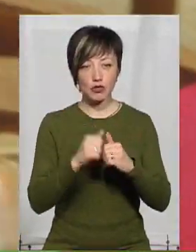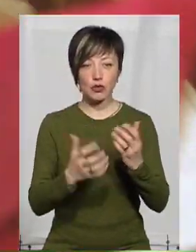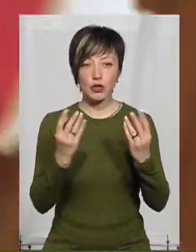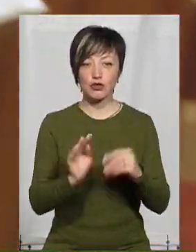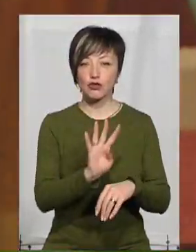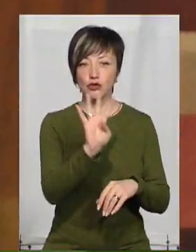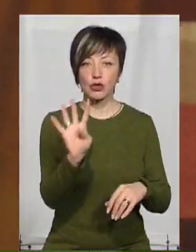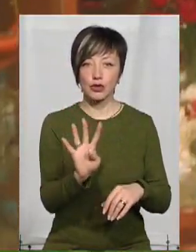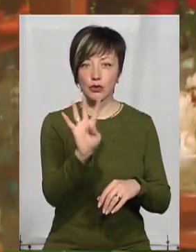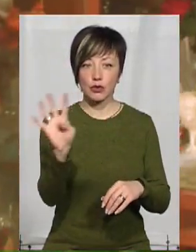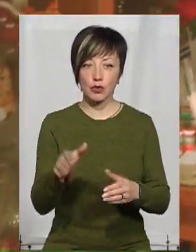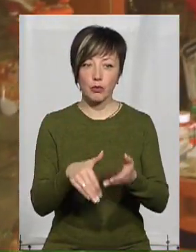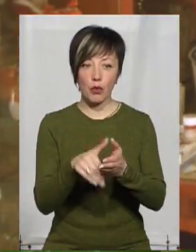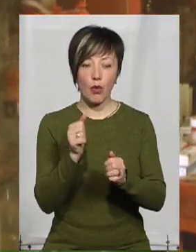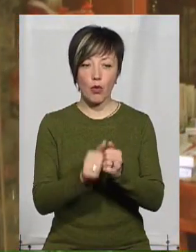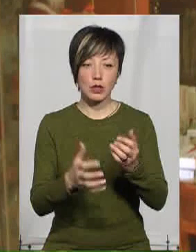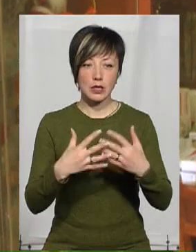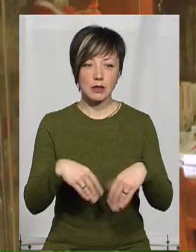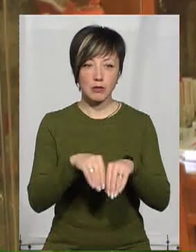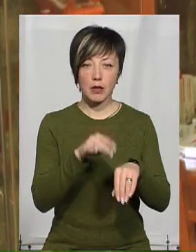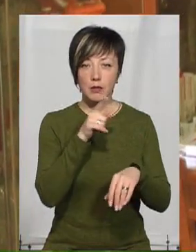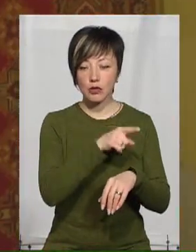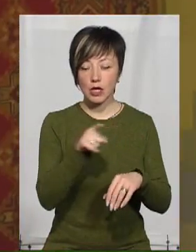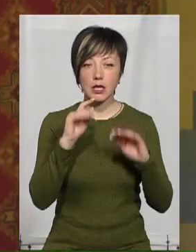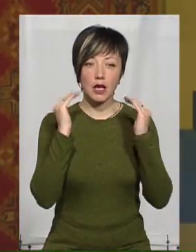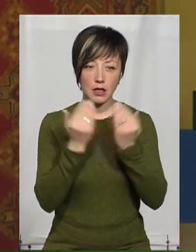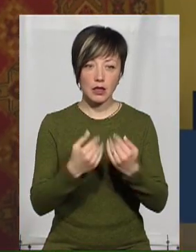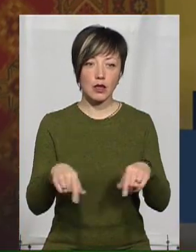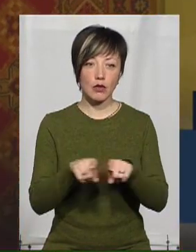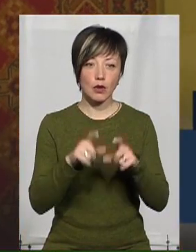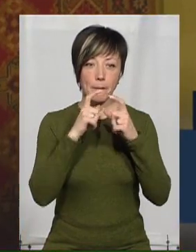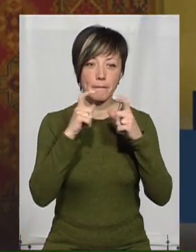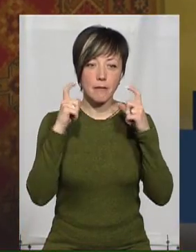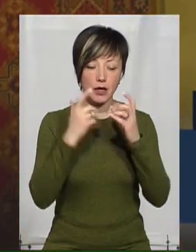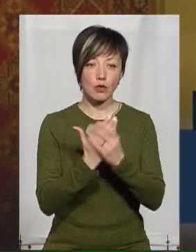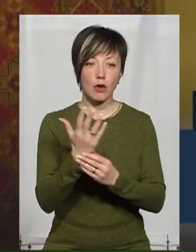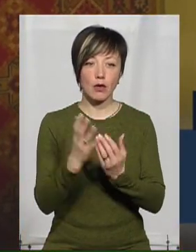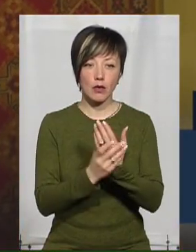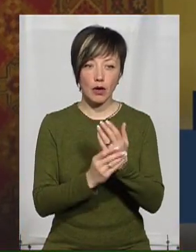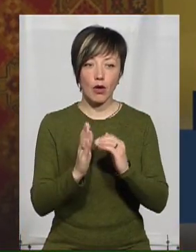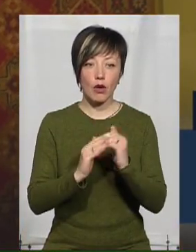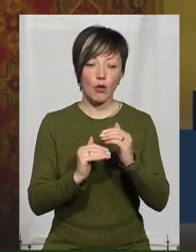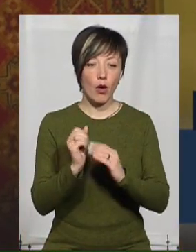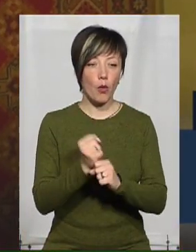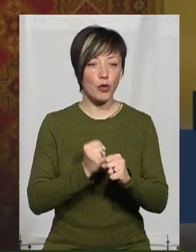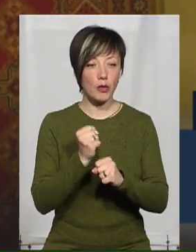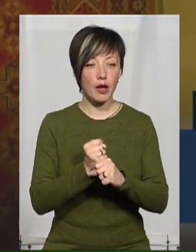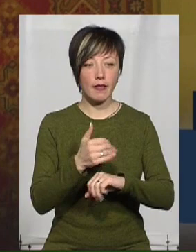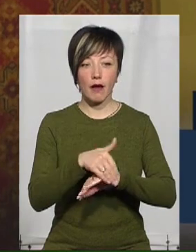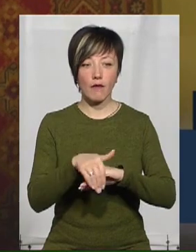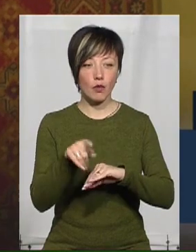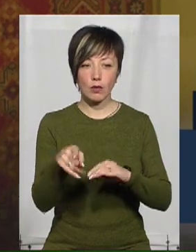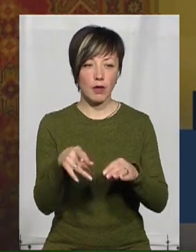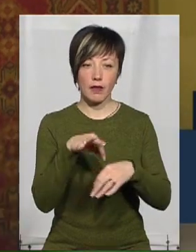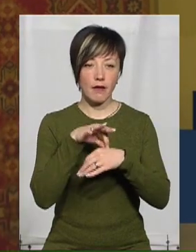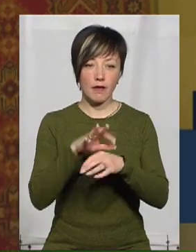години вона надає допомогу кожній сім'ї. Під час карантину також. В масках, перчатках руки обробляємо. І на вулицю їх не